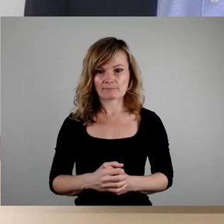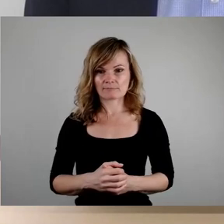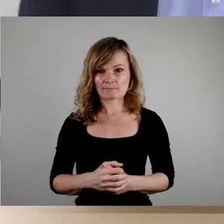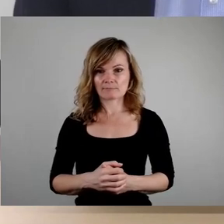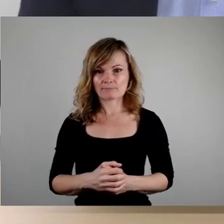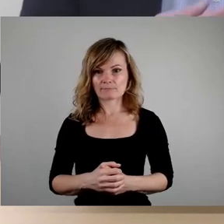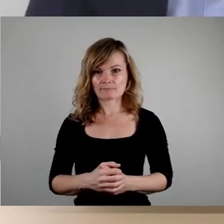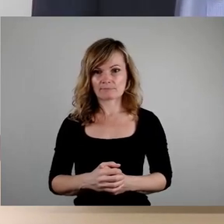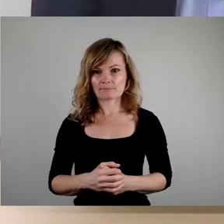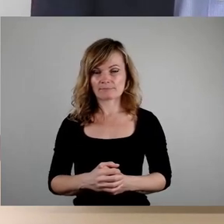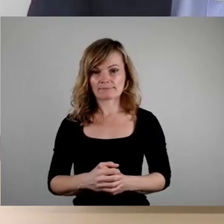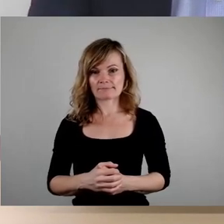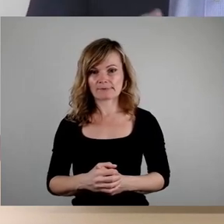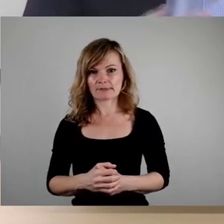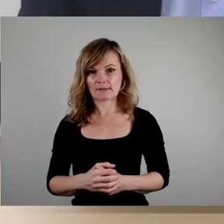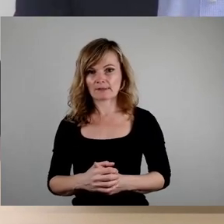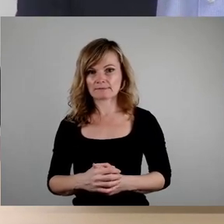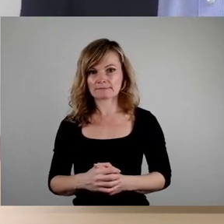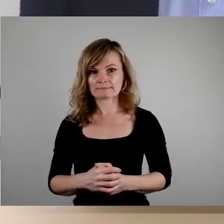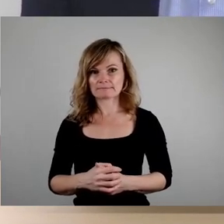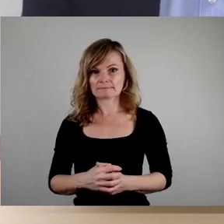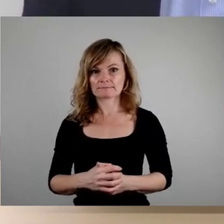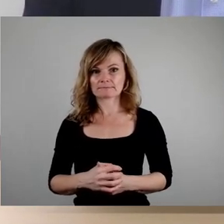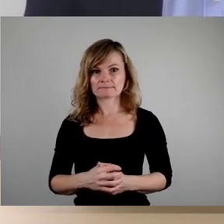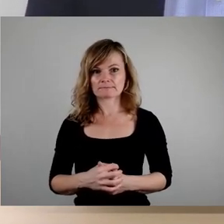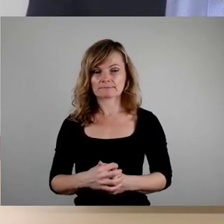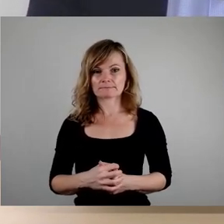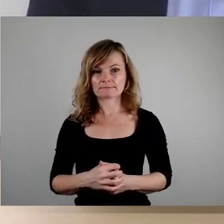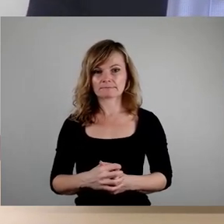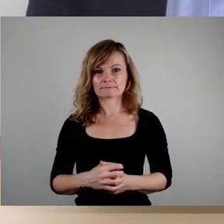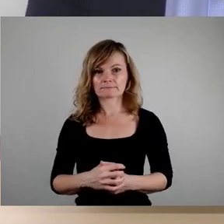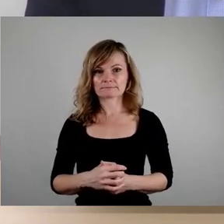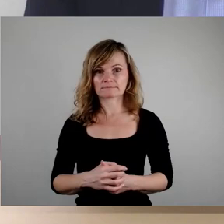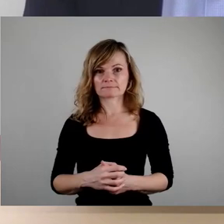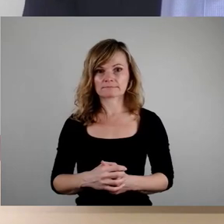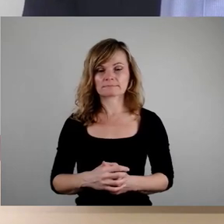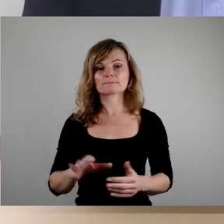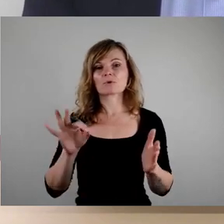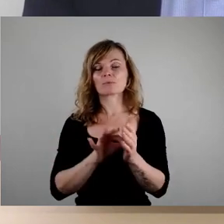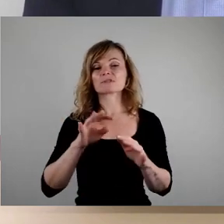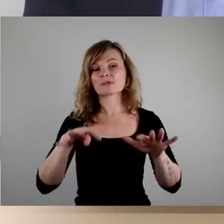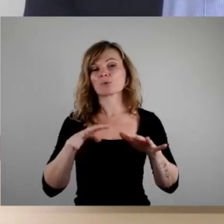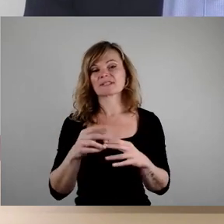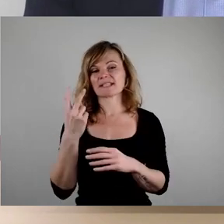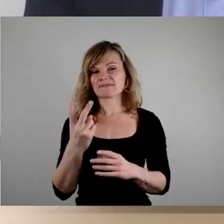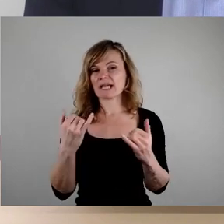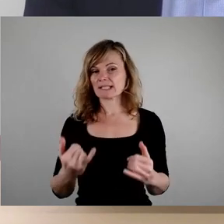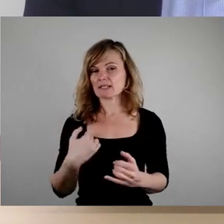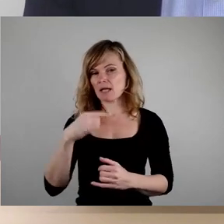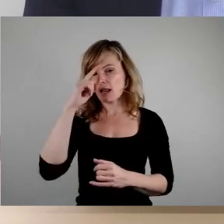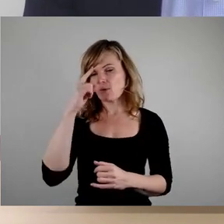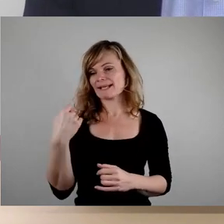Punkt 19, 2, glaube ich, wo wir gestern